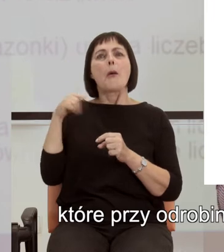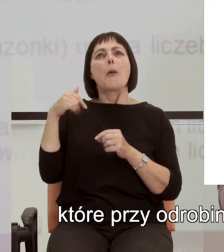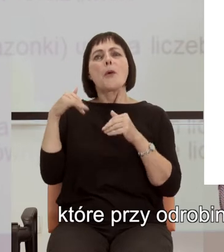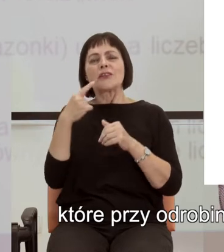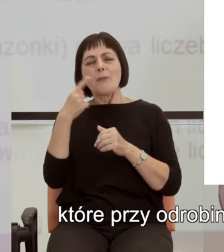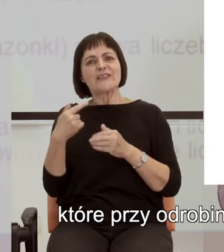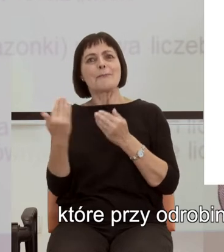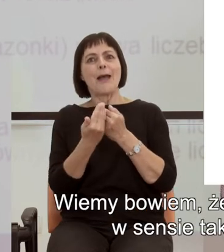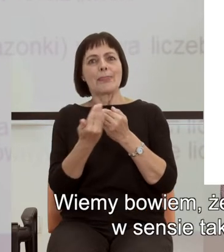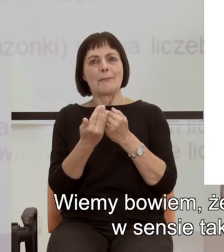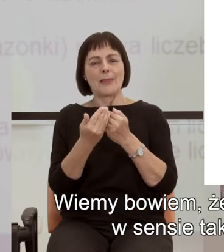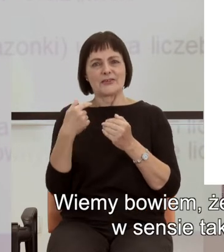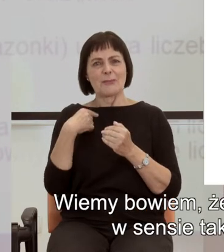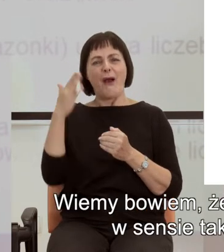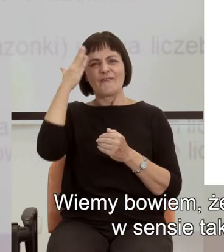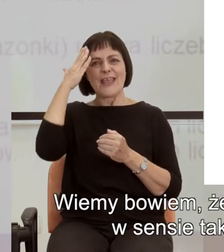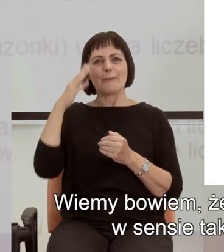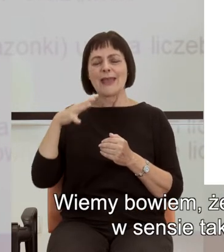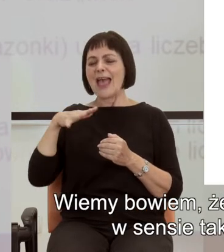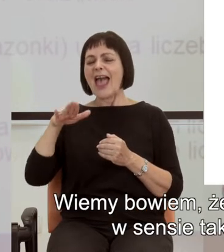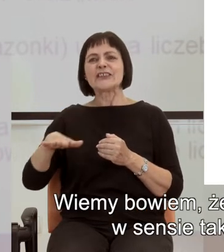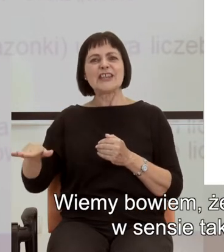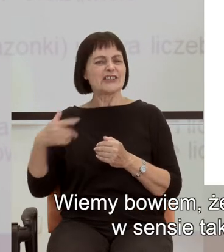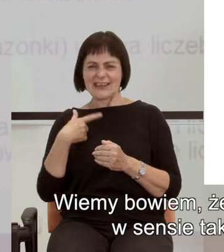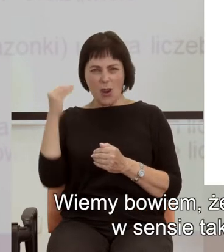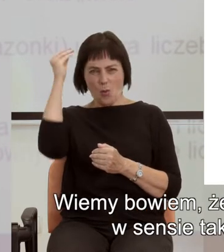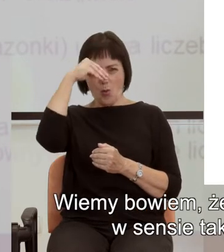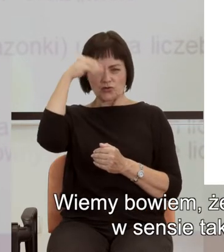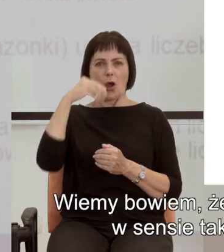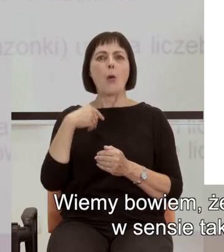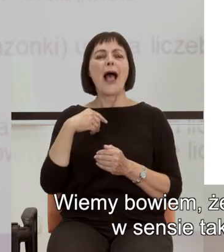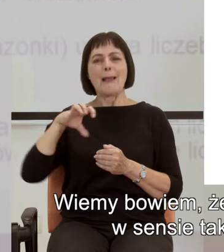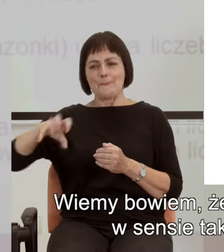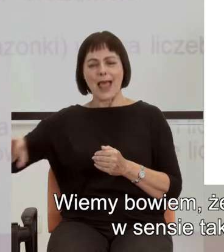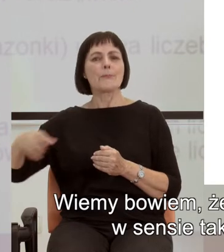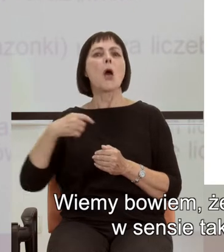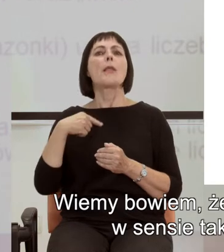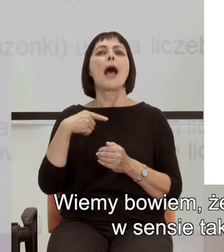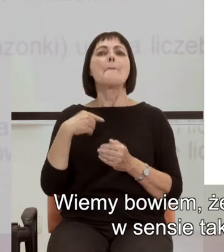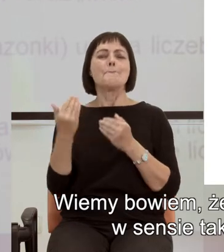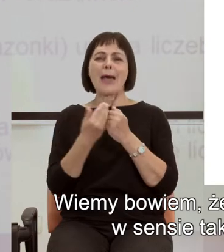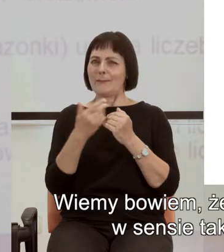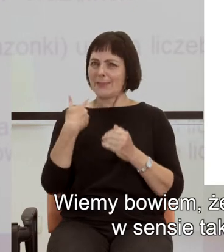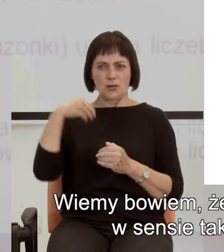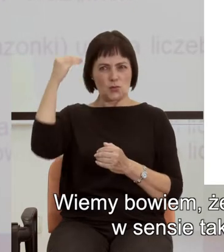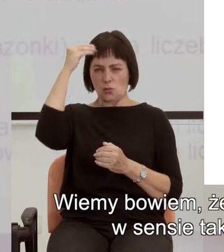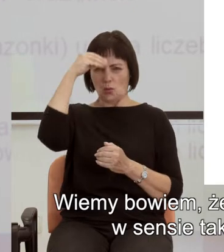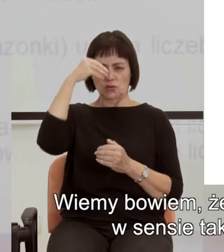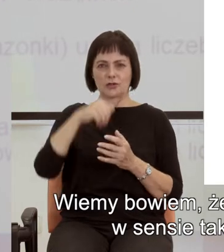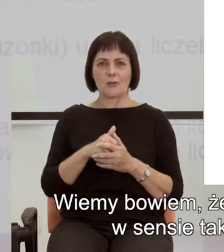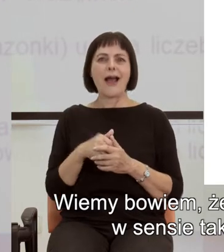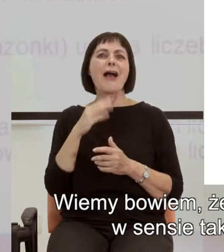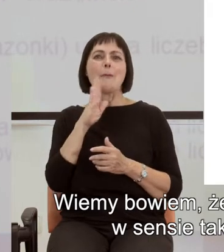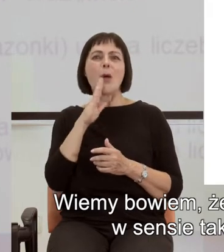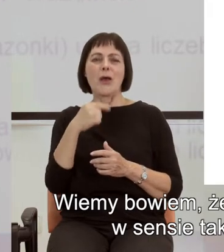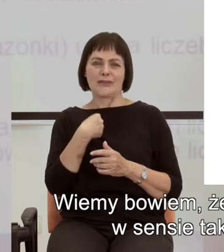matematyczne, wiemy bowiem, że dzieci Piracha i munduruku nie uczą się matematyki w sensie takim, jak my uczyliśmy się